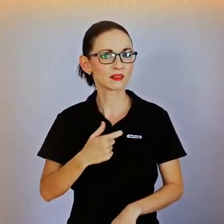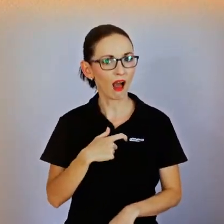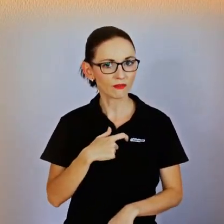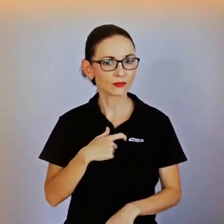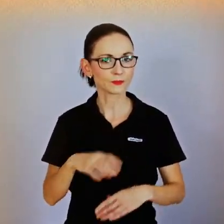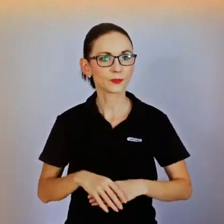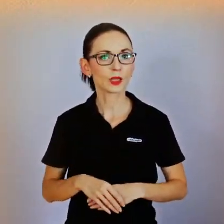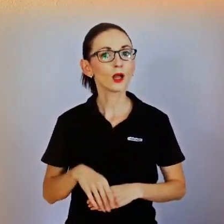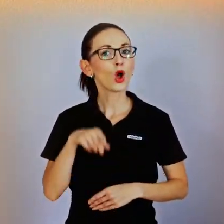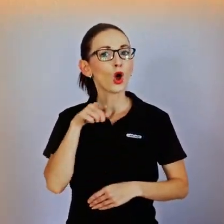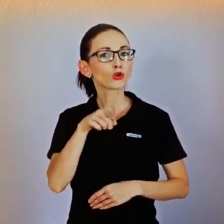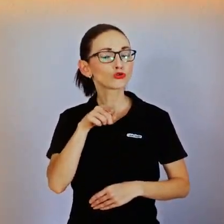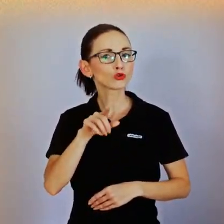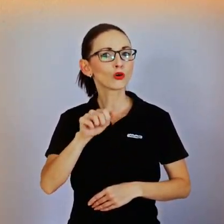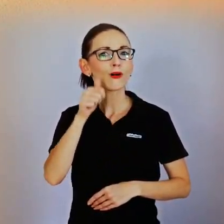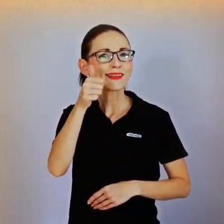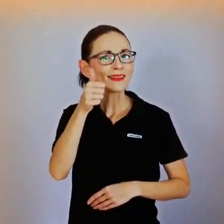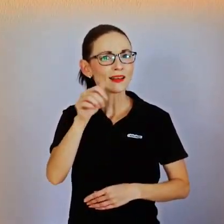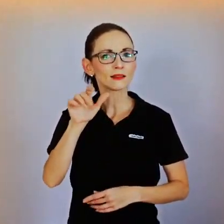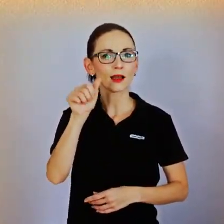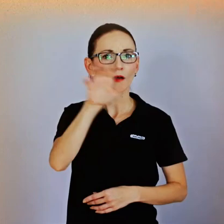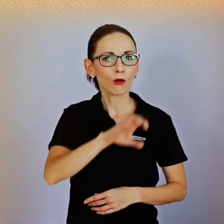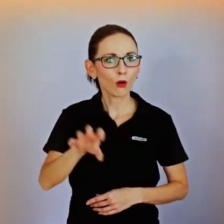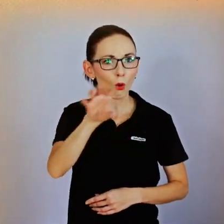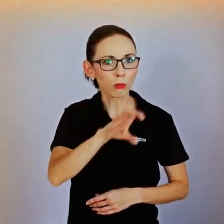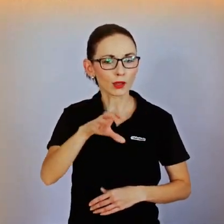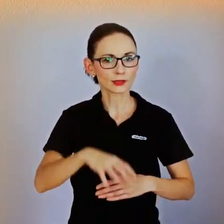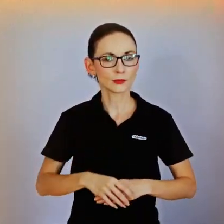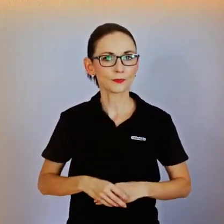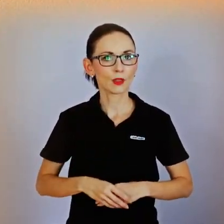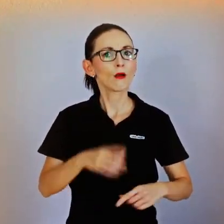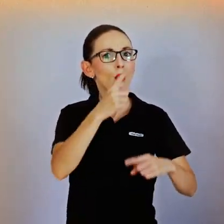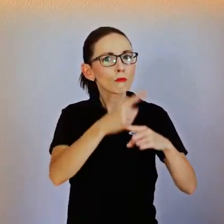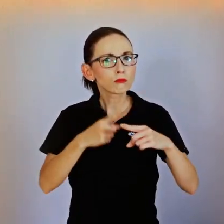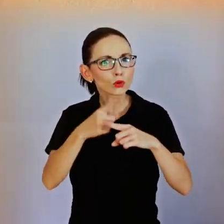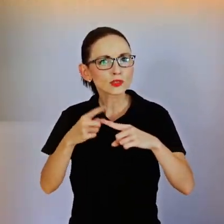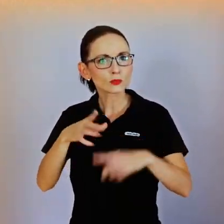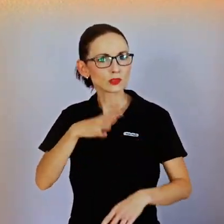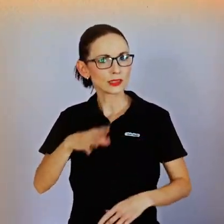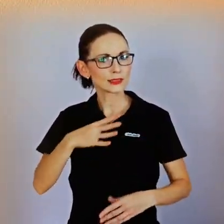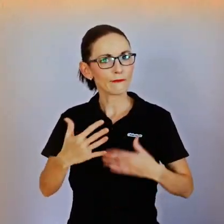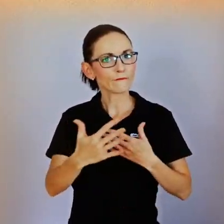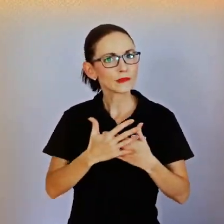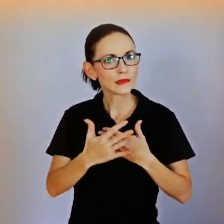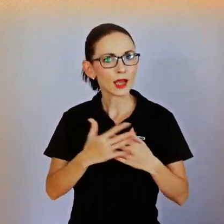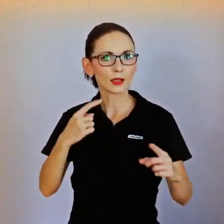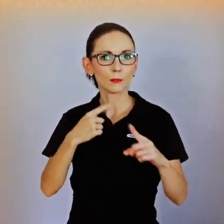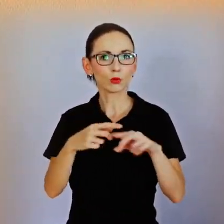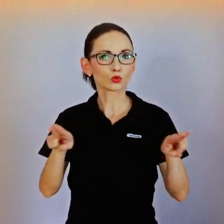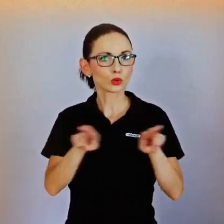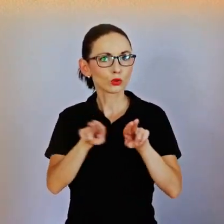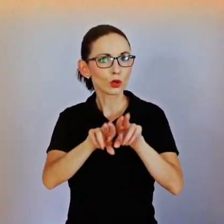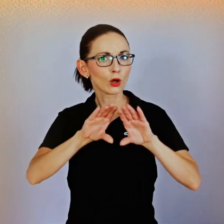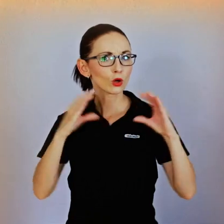informáci sa potom vztává internet a najme pornografia. Je opravdu prokázané, že třeba lidé s